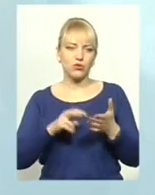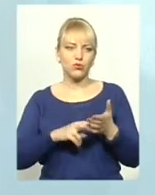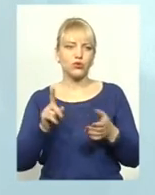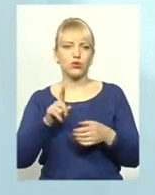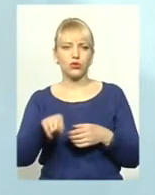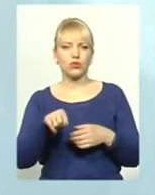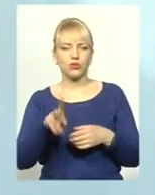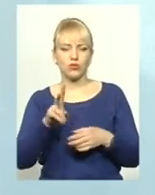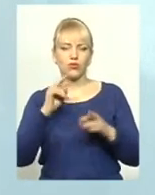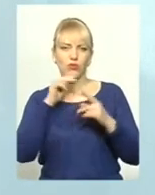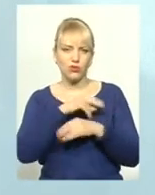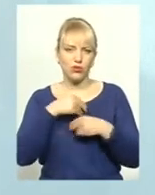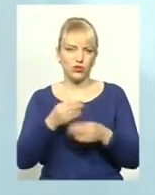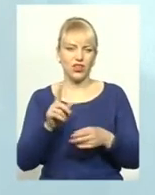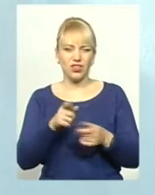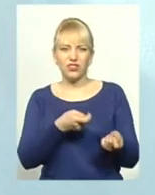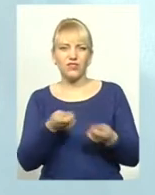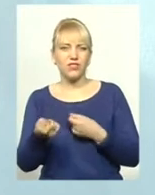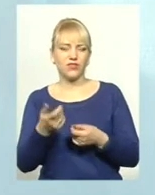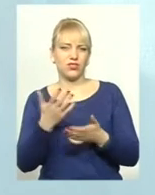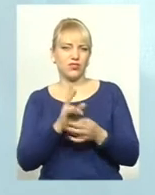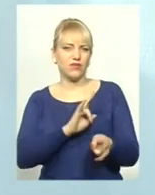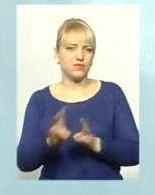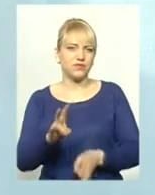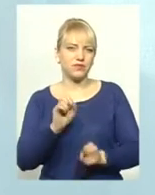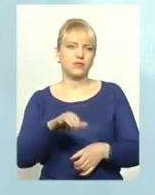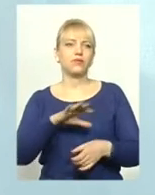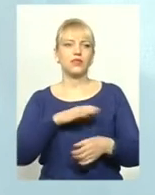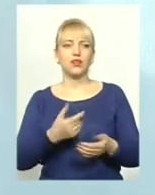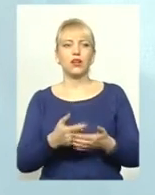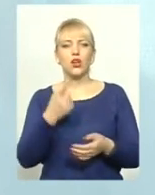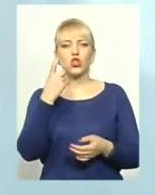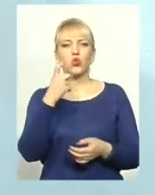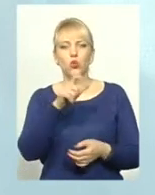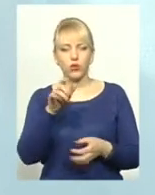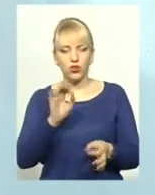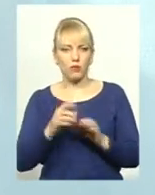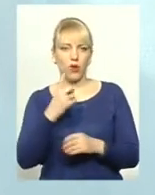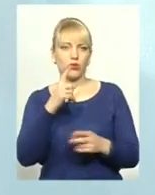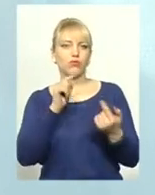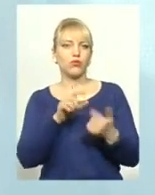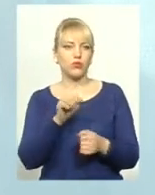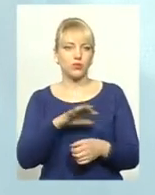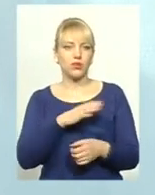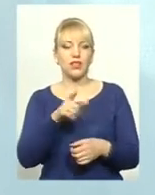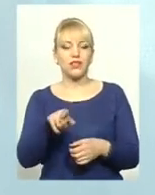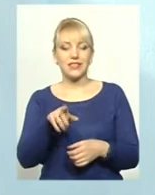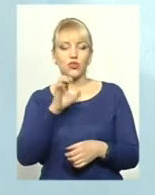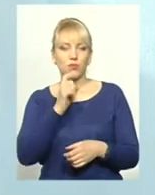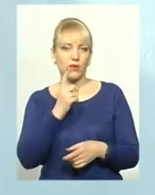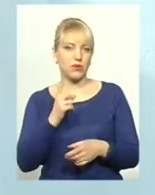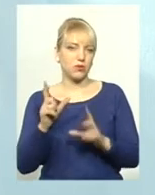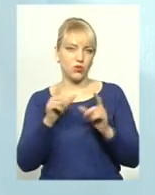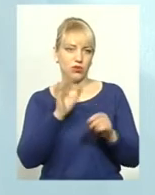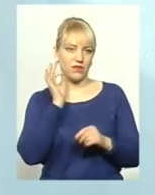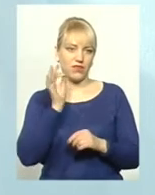рано чи пізно, чи отрує, чи десь вивезе, тому що, як, знаєте, проти, там, сто людей нормальних, один проти, ну, такий. Собака ця поїхала перша в Німеччину, з тих,